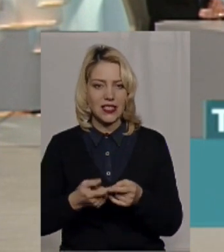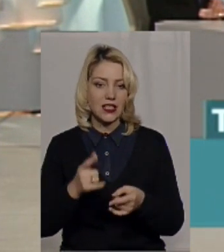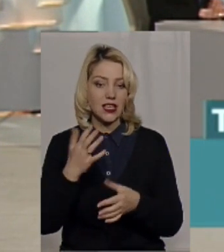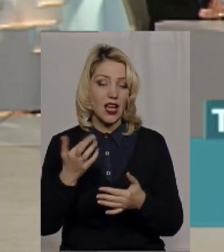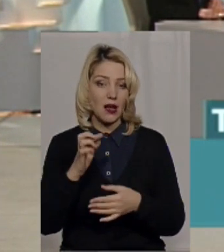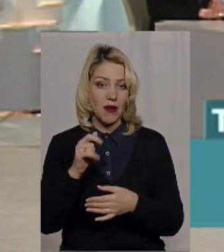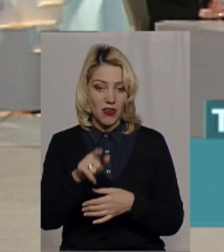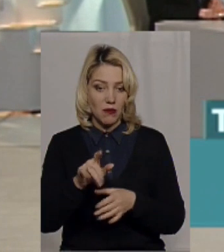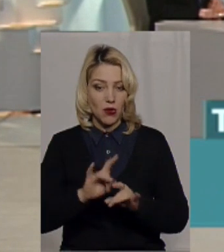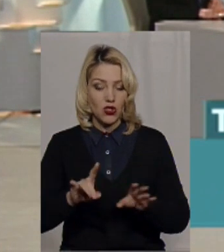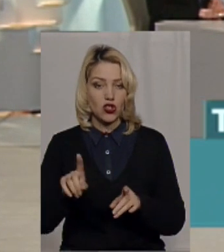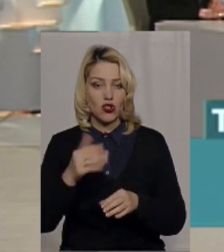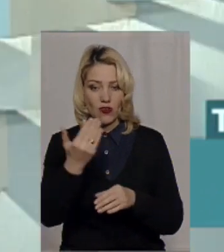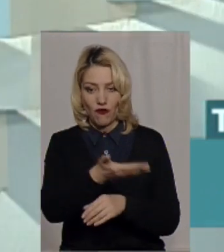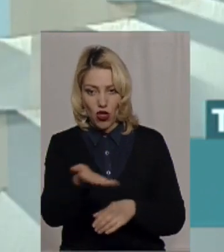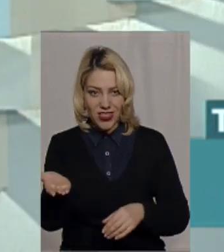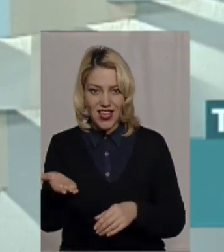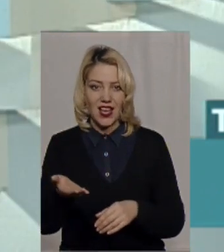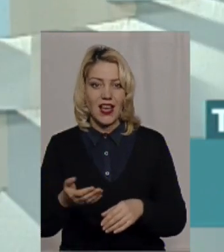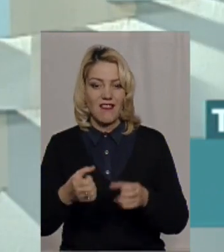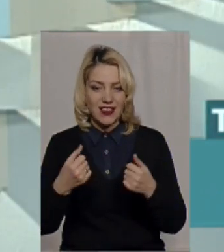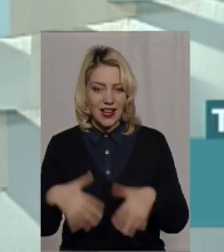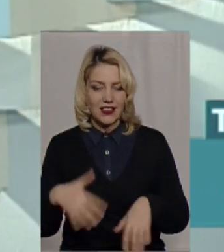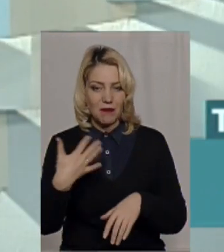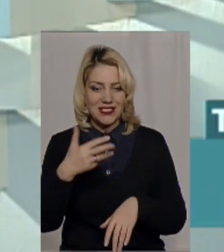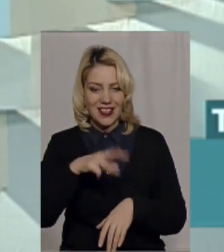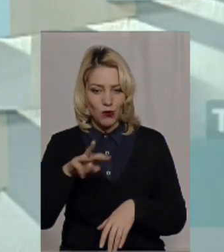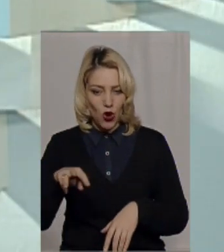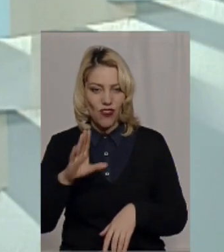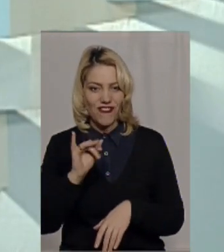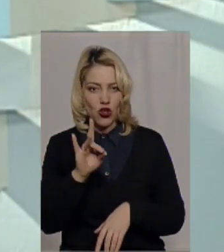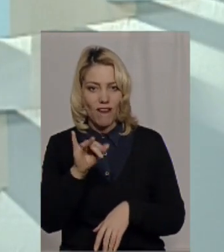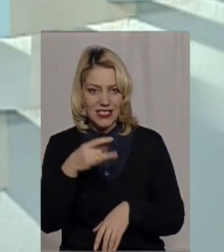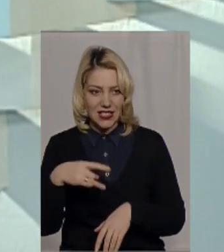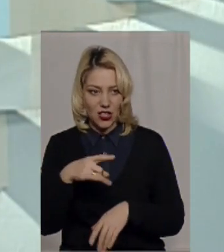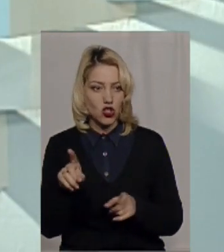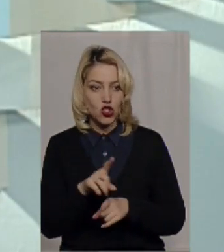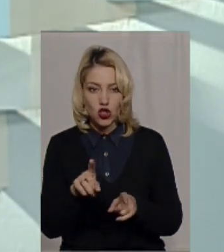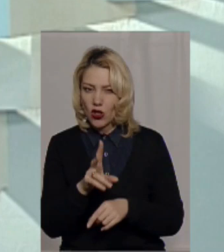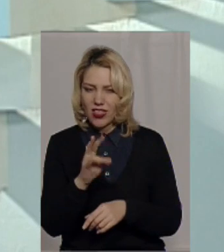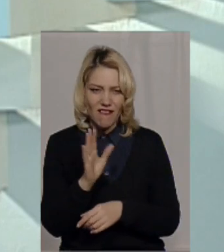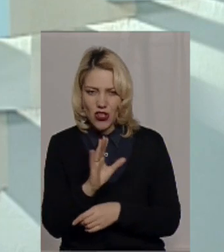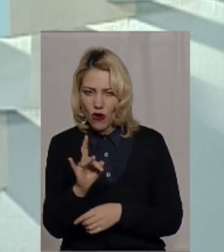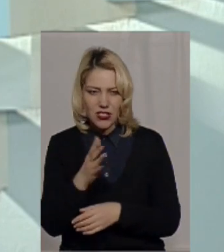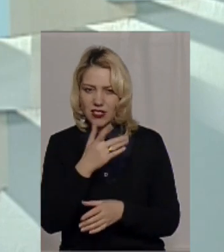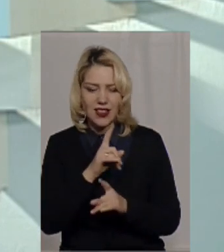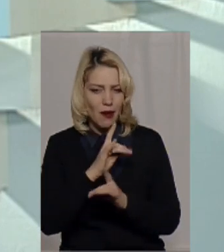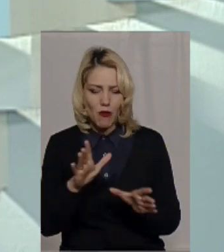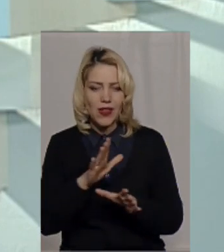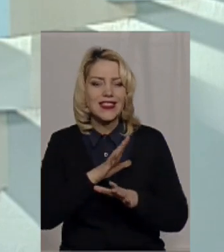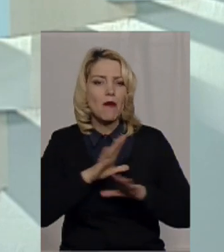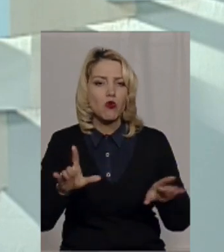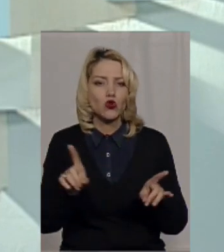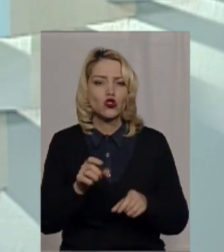вони за три роки втратили 50 мільйонів, Вінковецький район, ну, вибачте, ну, невже на Вінковеччині не було, що зробити за